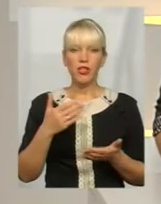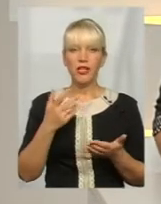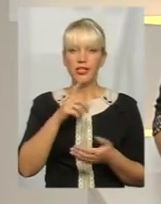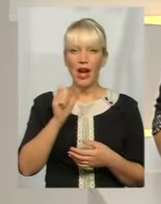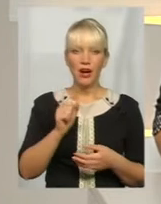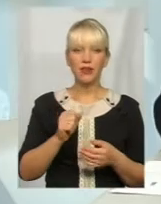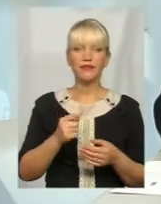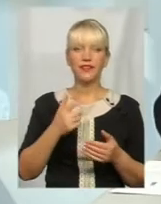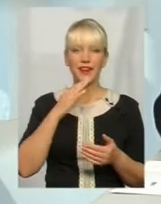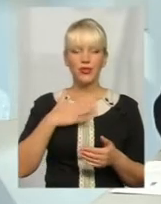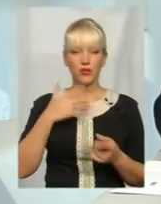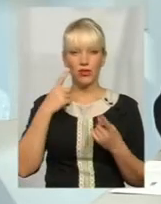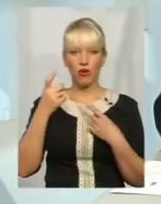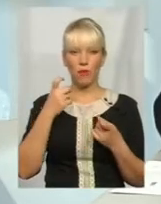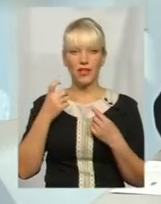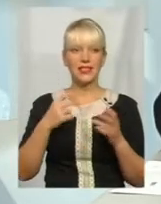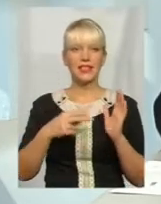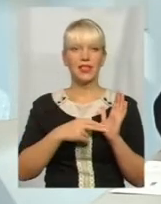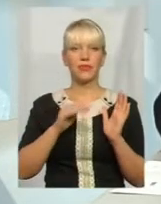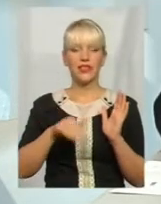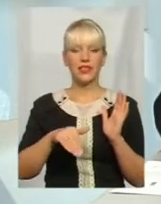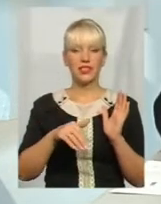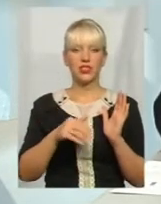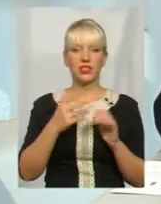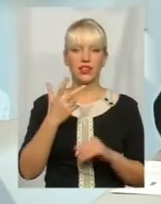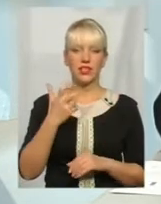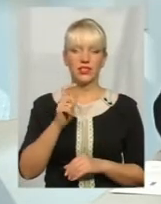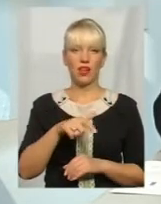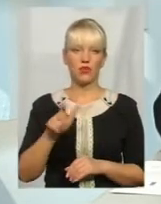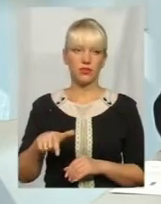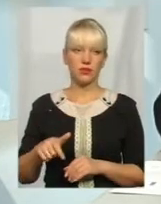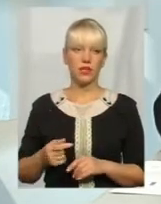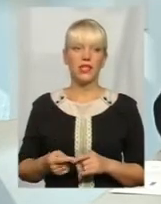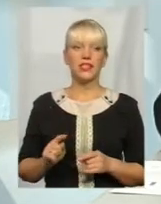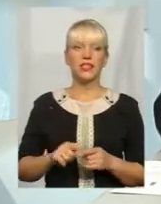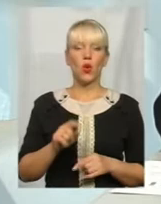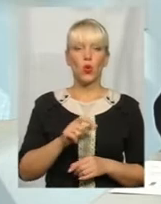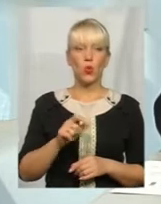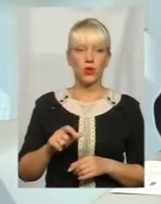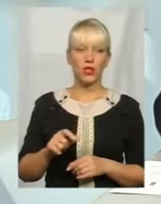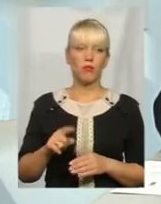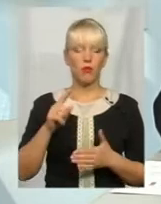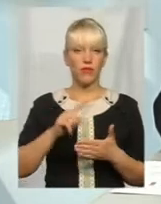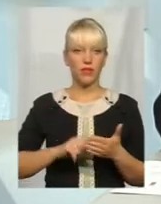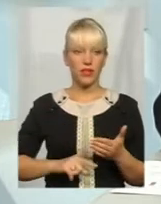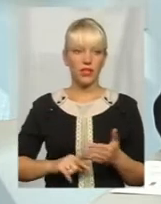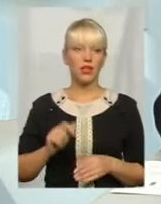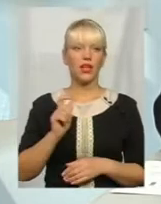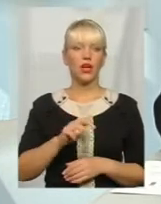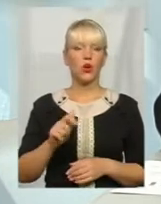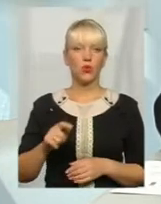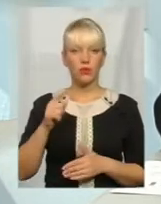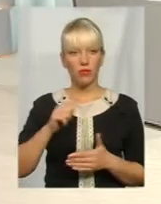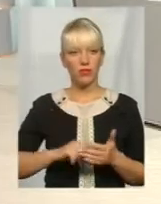нашою інформацією, 7 тисяч десь 300 осіб. Люди повірили, люди в щось